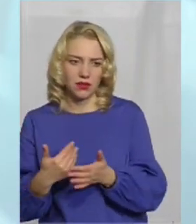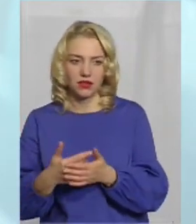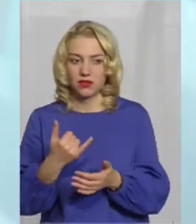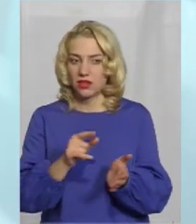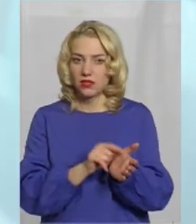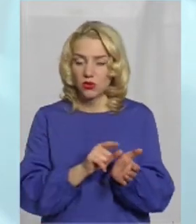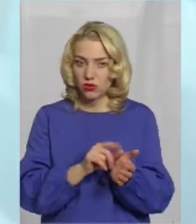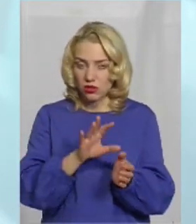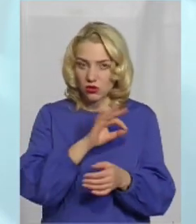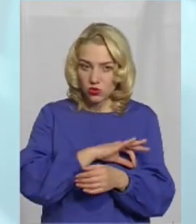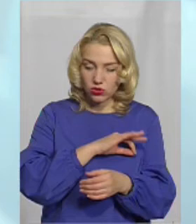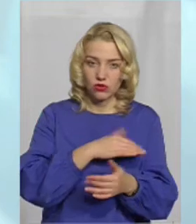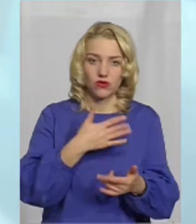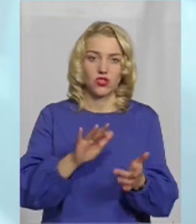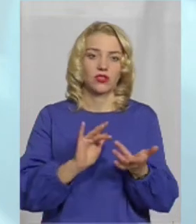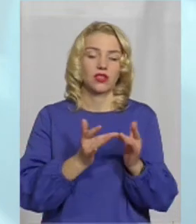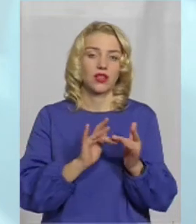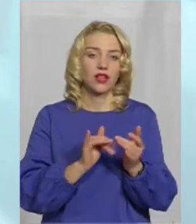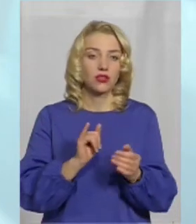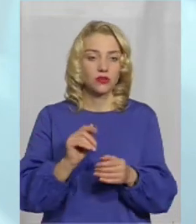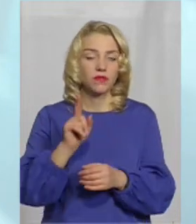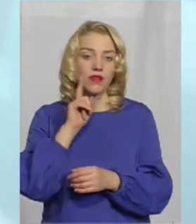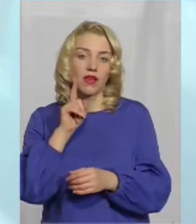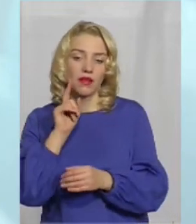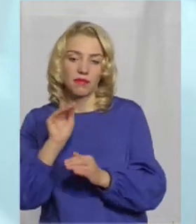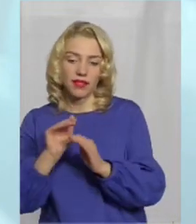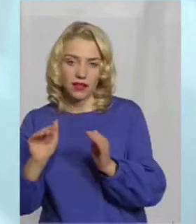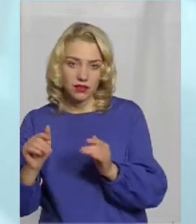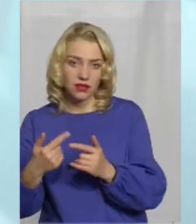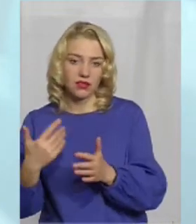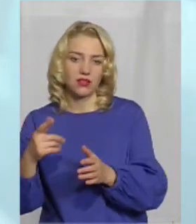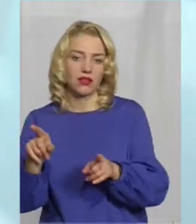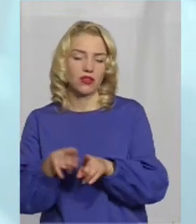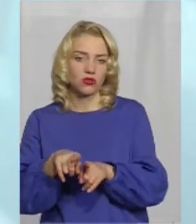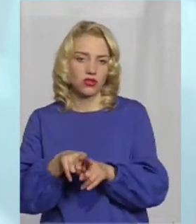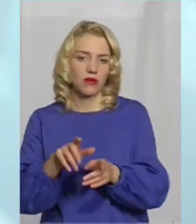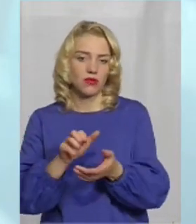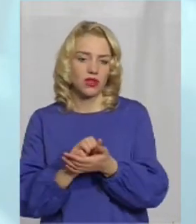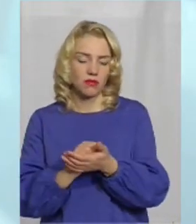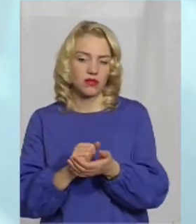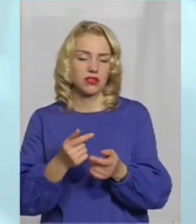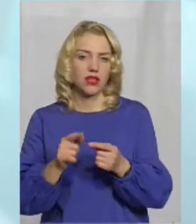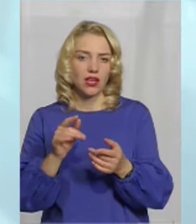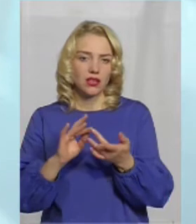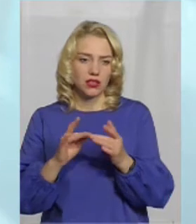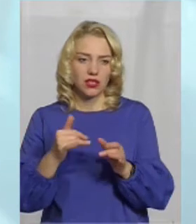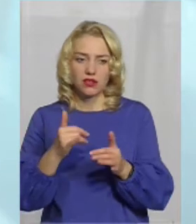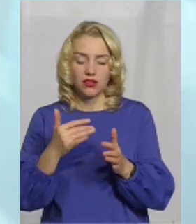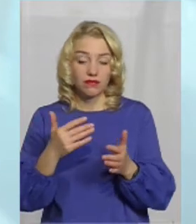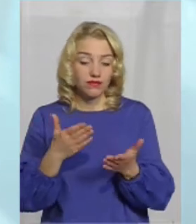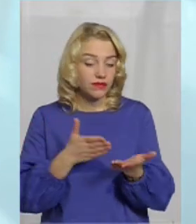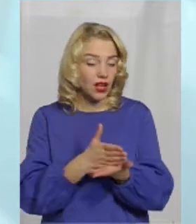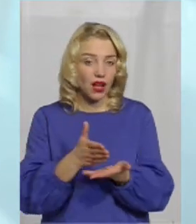пенсіонери все більше користуються інтернетом, і підлітки користуються. Ну, категорії потерпілих дуже різні, абсолютно